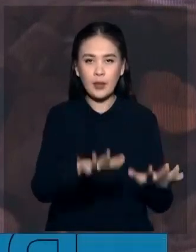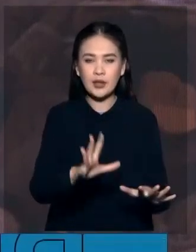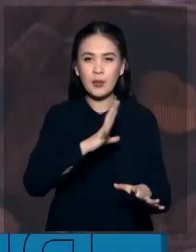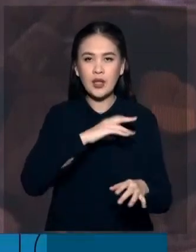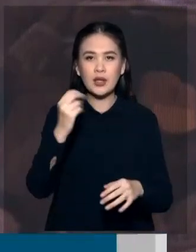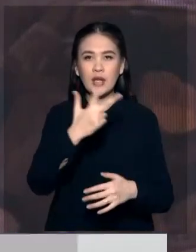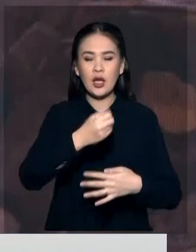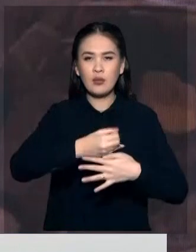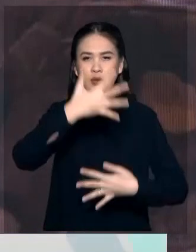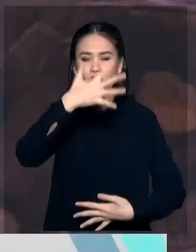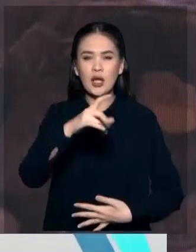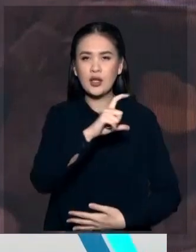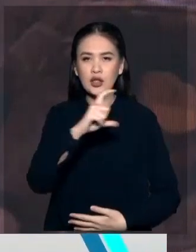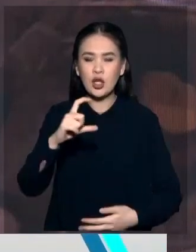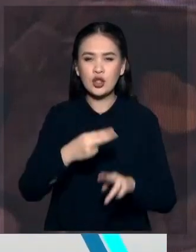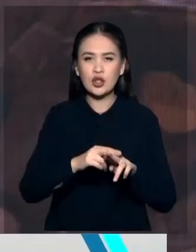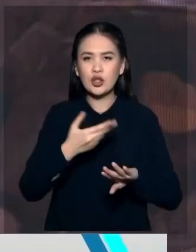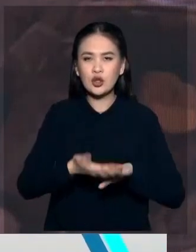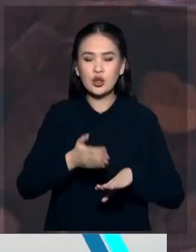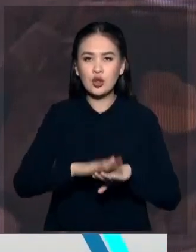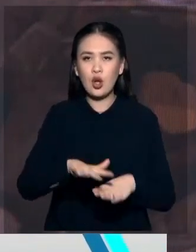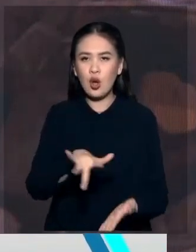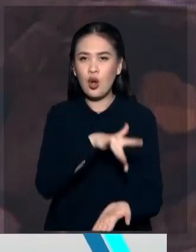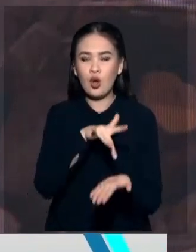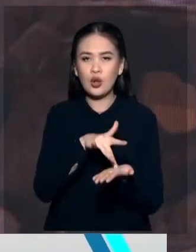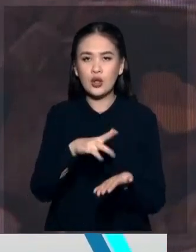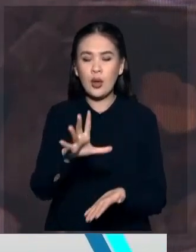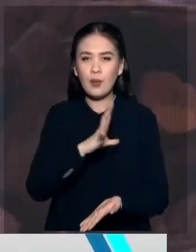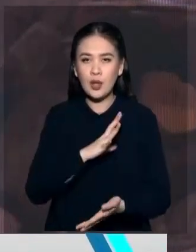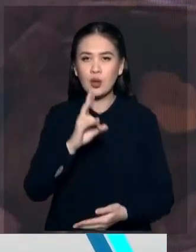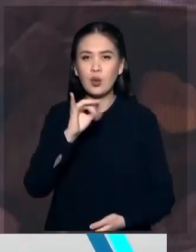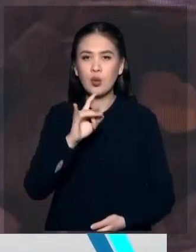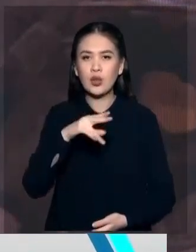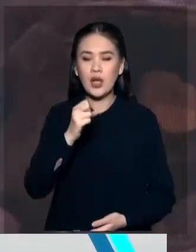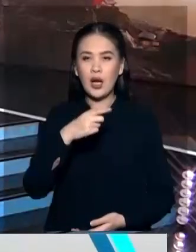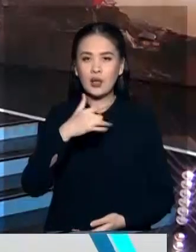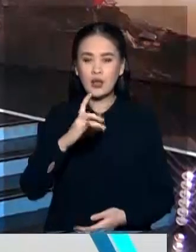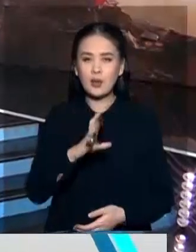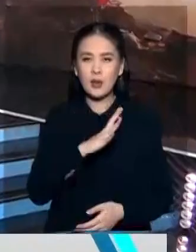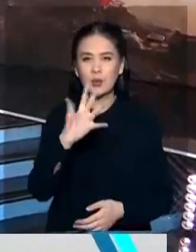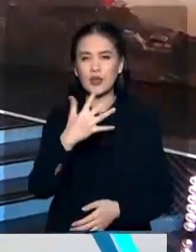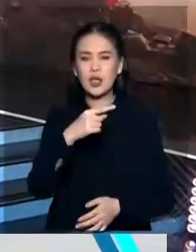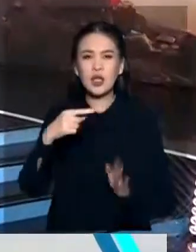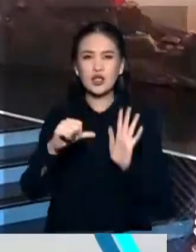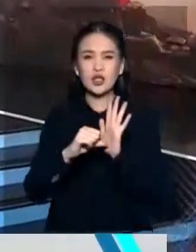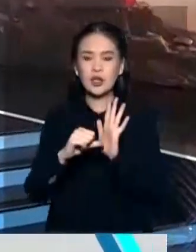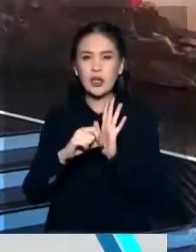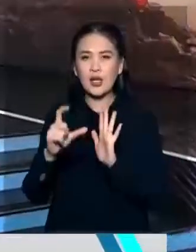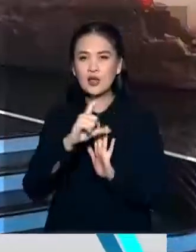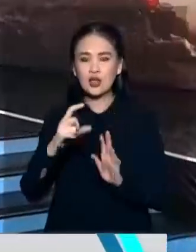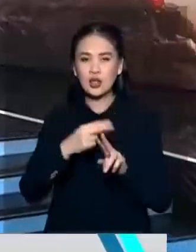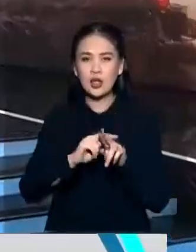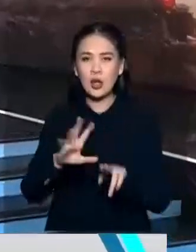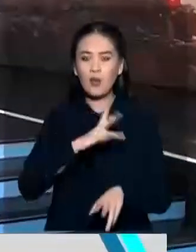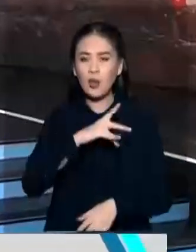многоэтажных дома. Самые сложные объекты в городе. В Нурдагы тоже около пяти или шести этажей был многоэтажный дом.